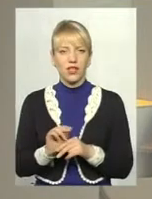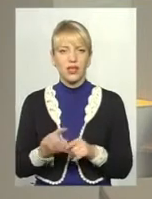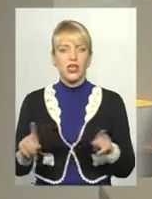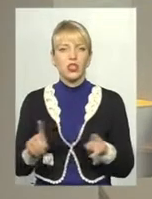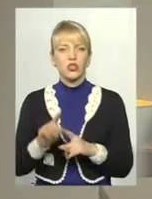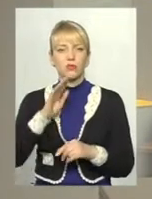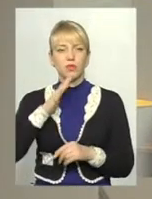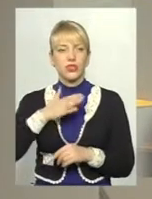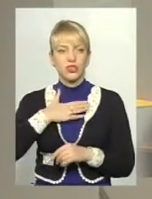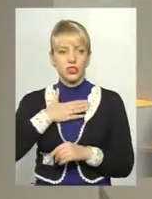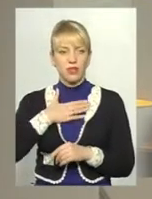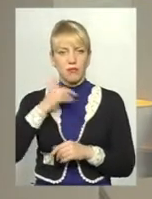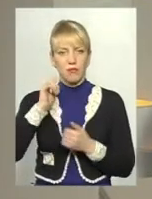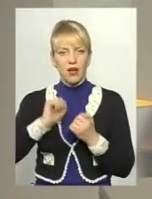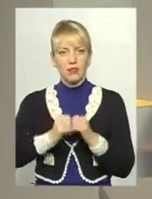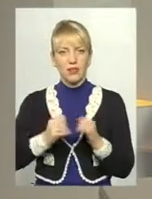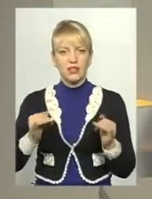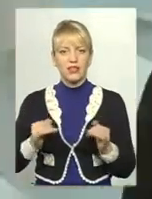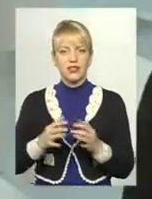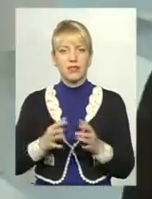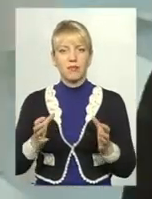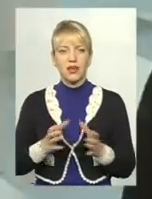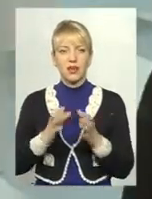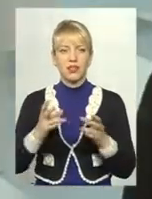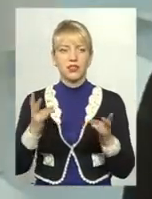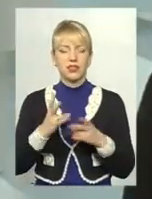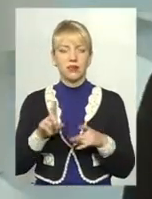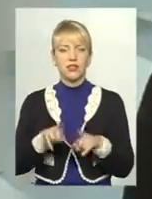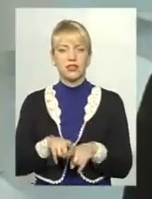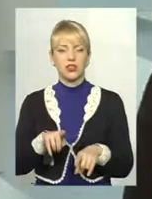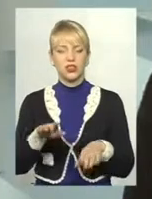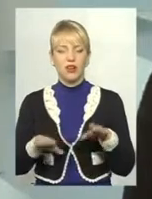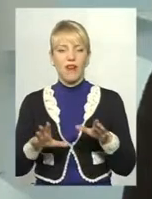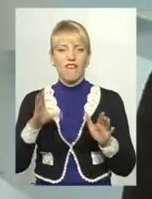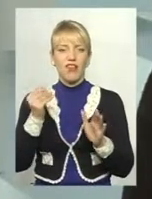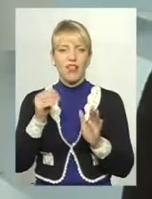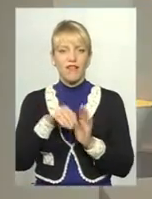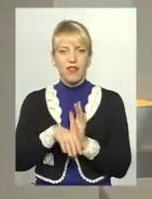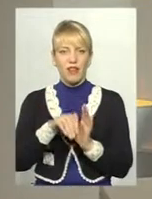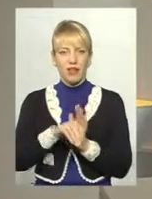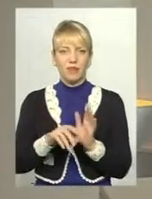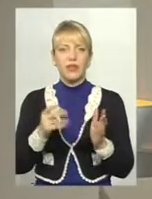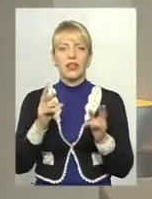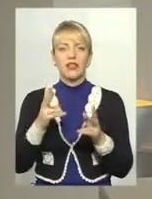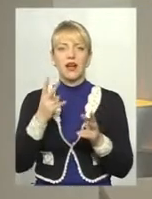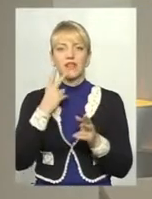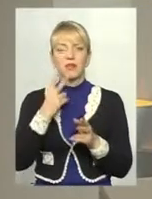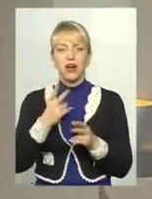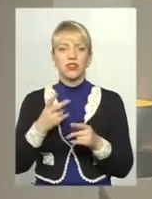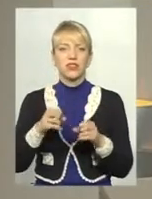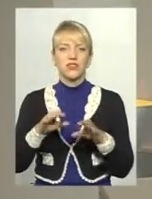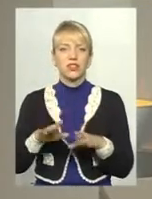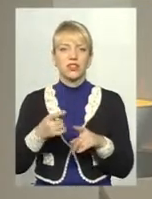наші пам'ятки зберігалися, також потрібні якісь вливання. Як ви бачите вирішення оцієї проблеми, щоб максимально